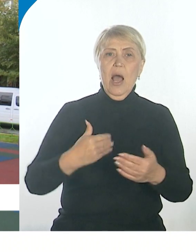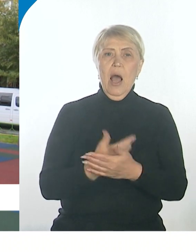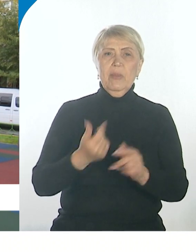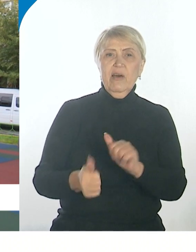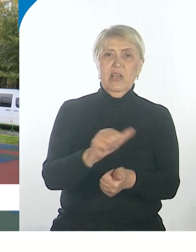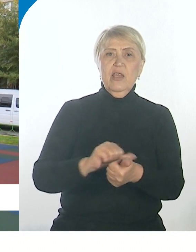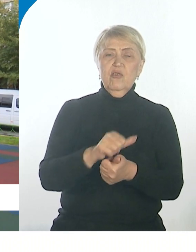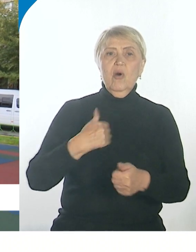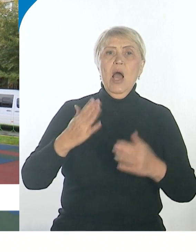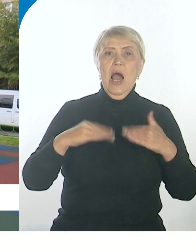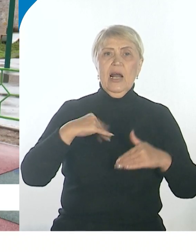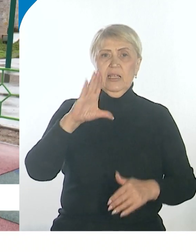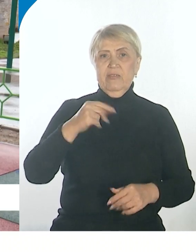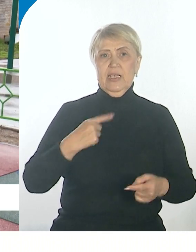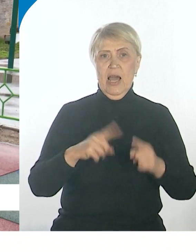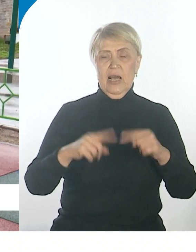родители. Двое детей.